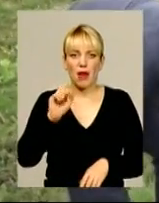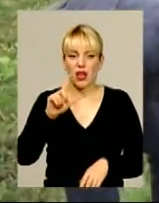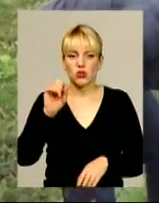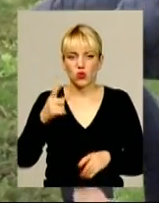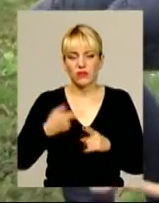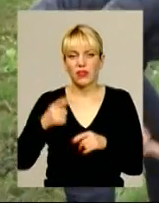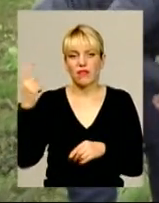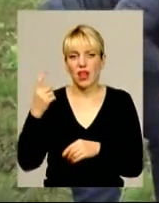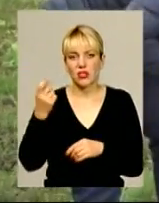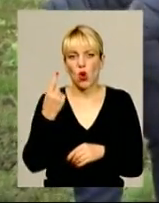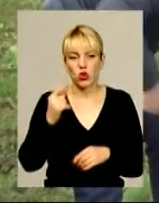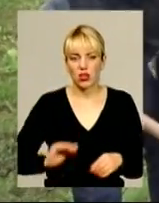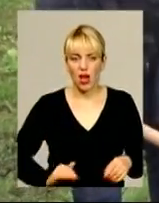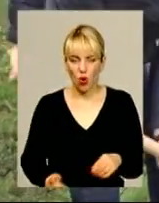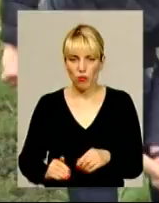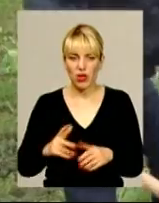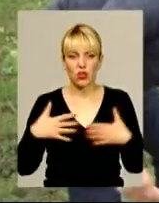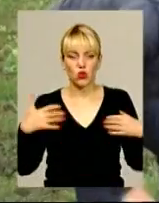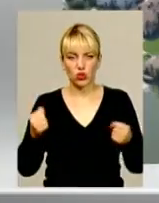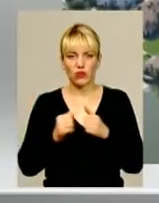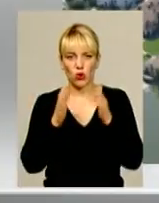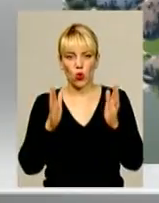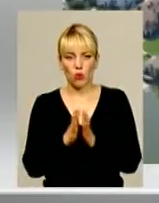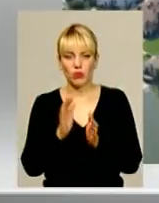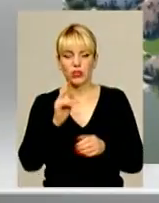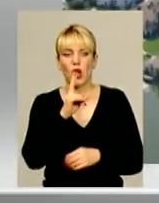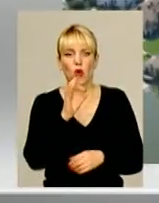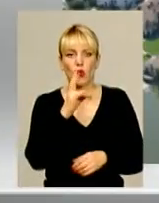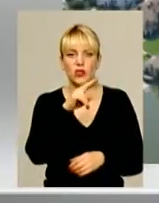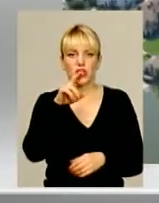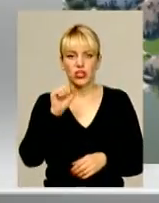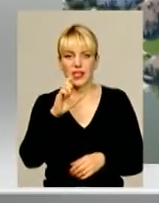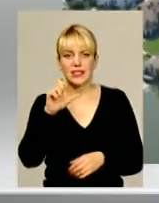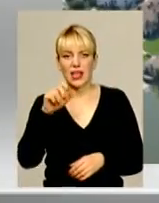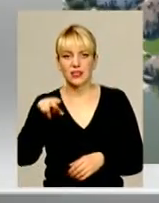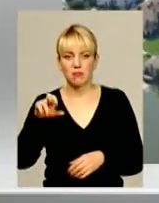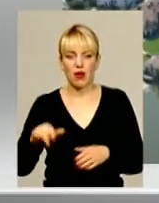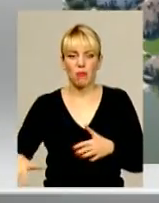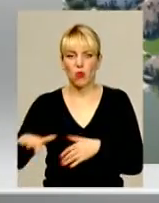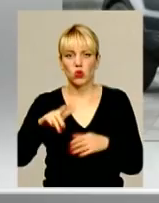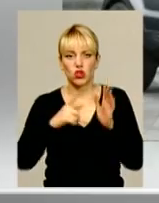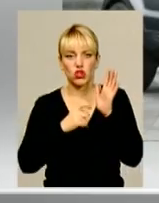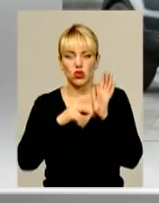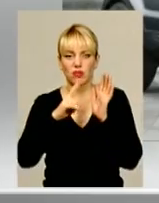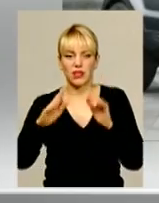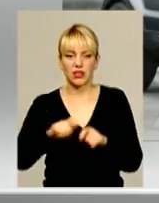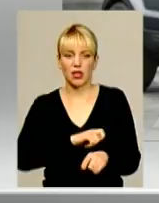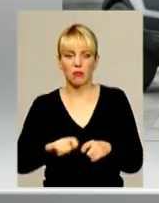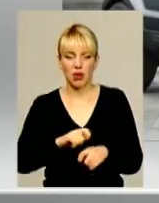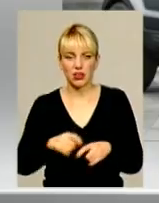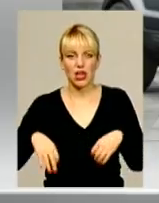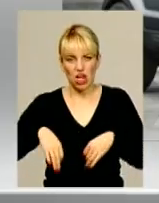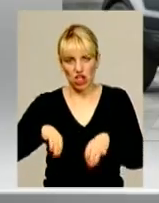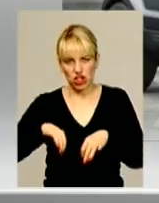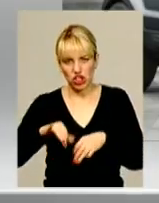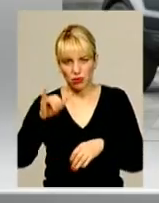аж 11 компаній та оздоровчого комплексу у Кончі-Заспі площою понад 600 квадратних метрів. Пересувається нардеп на